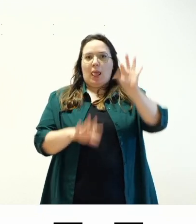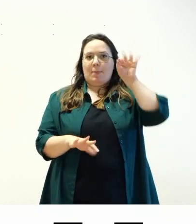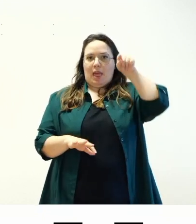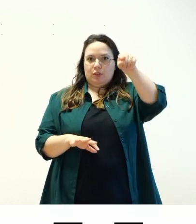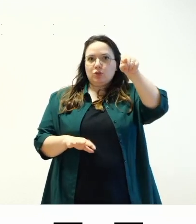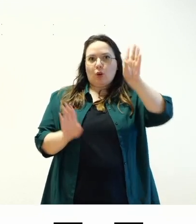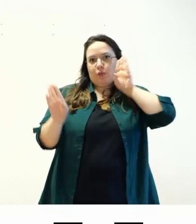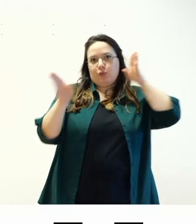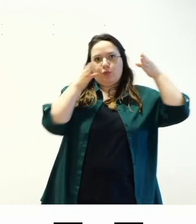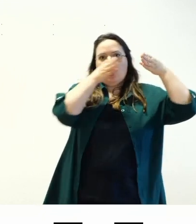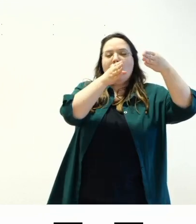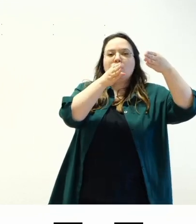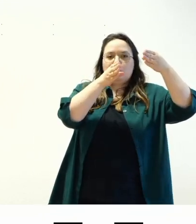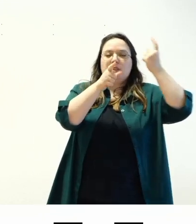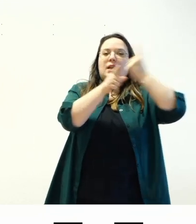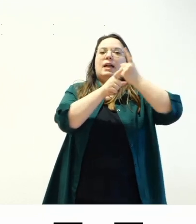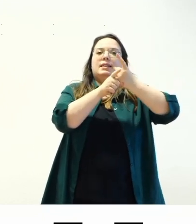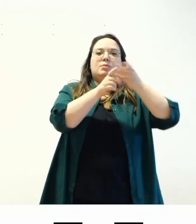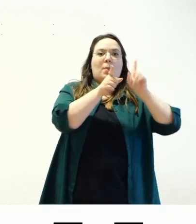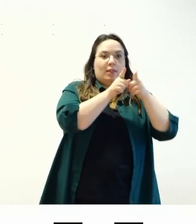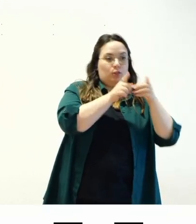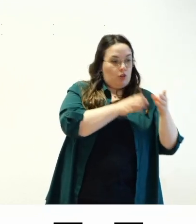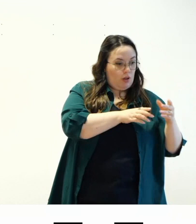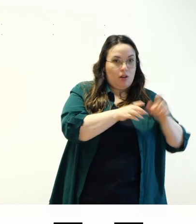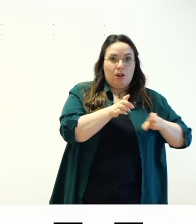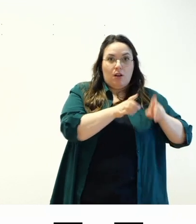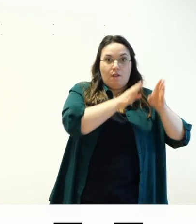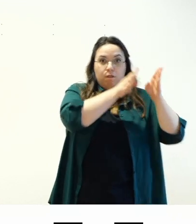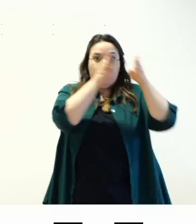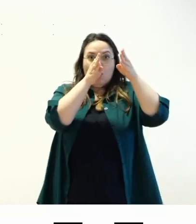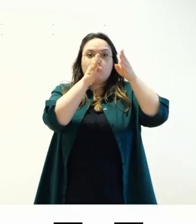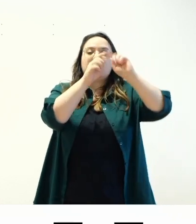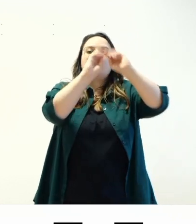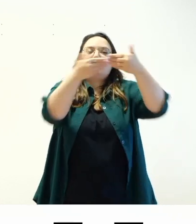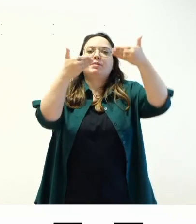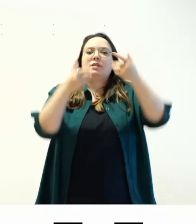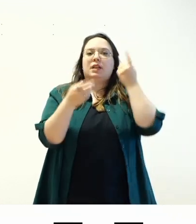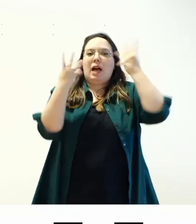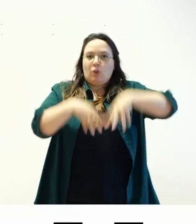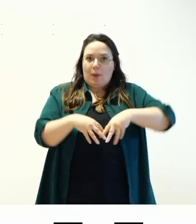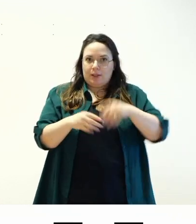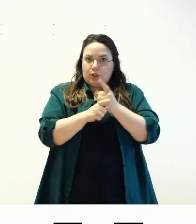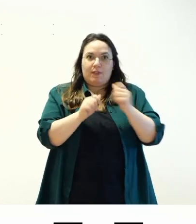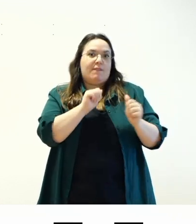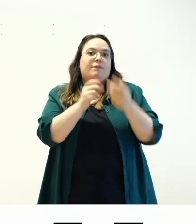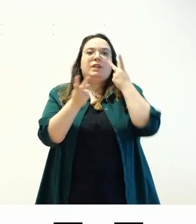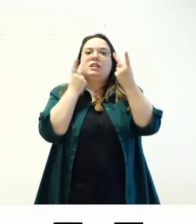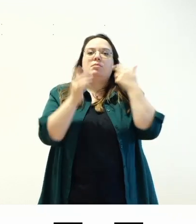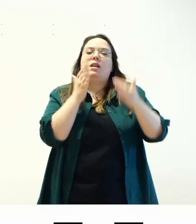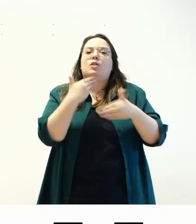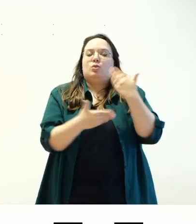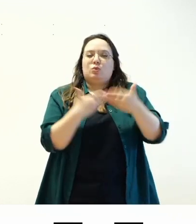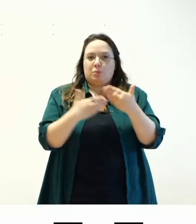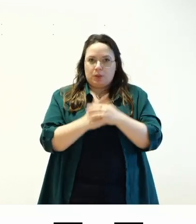essere visibile deve diventare visibile quando riceve il focus e poi deve spostare il focus al contenuto principale della pagina per i